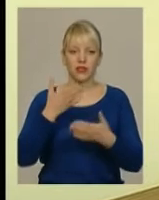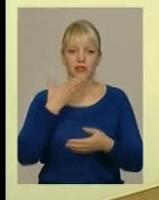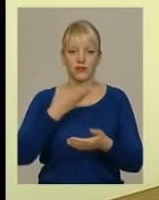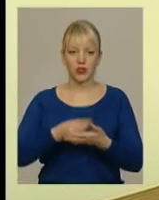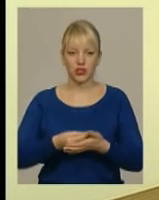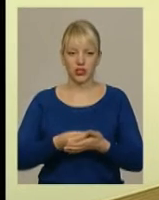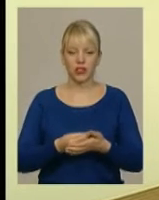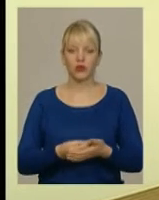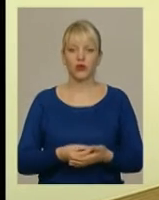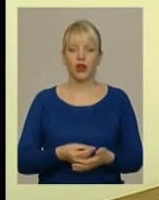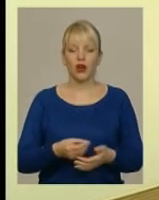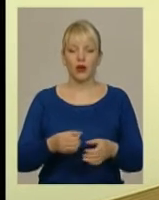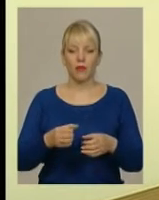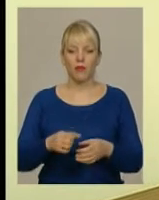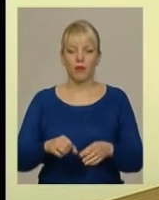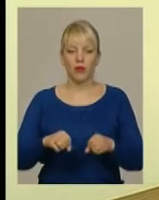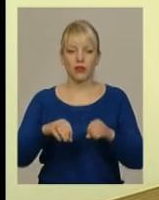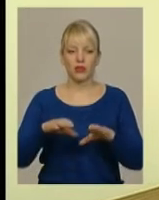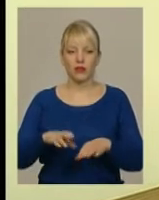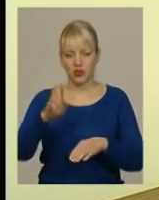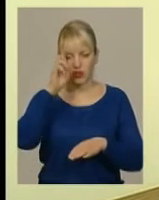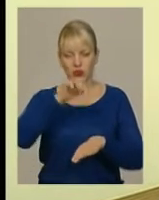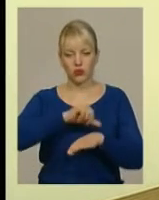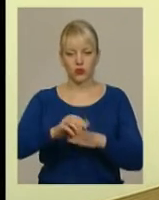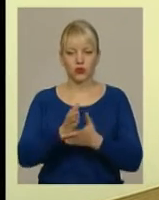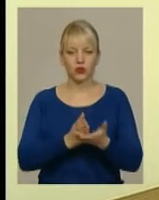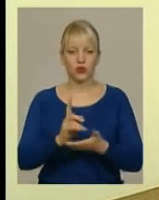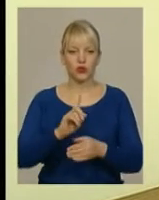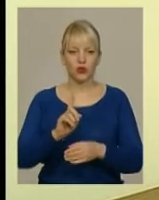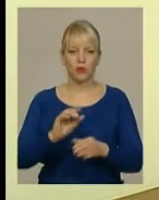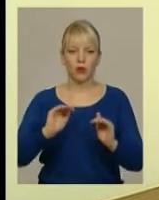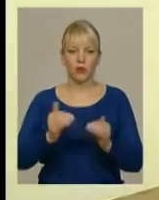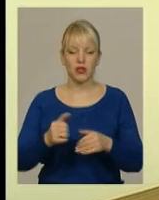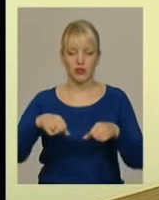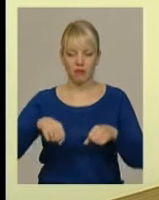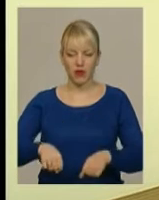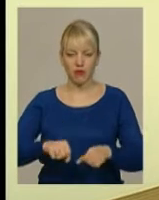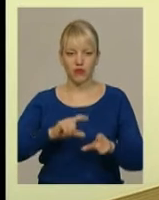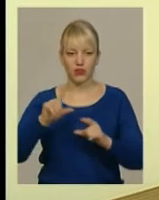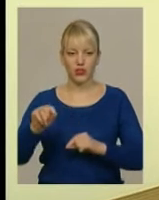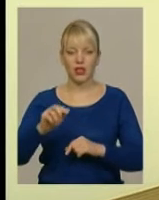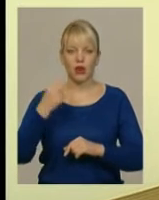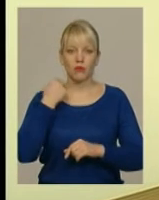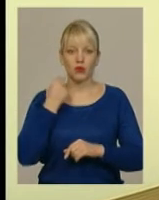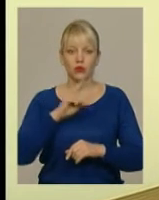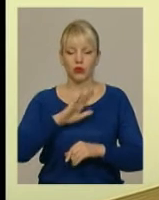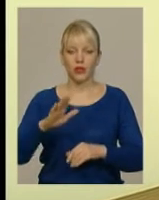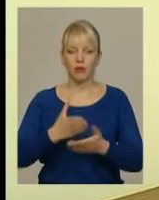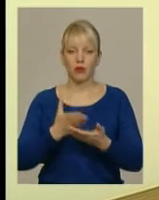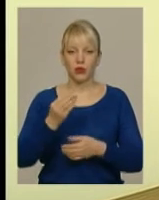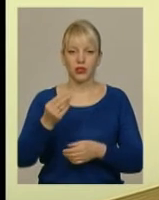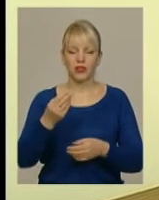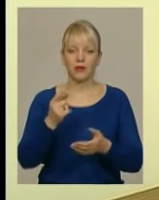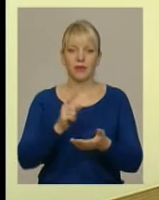мотивованою постановою в державну прикордонну службу, аби боржника обмежити вправі виїзду. Боржник, який не сплачує аліменти понад